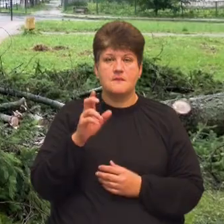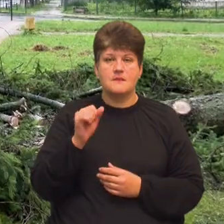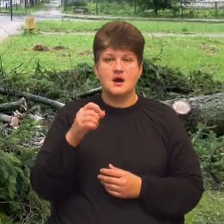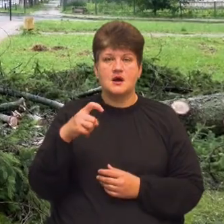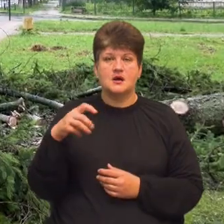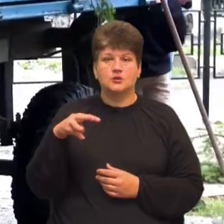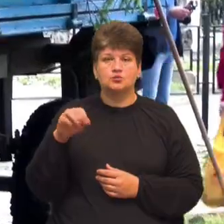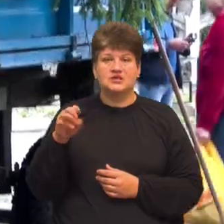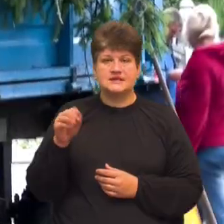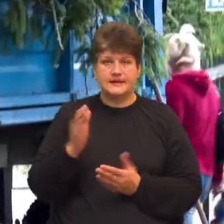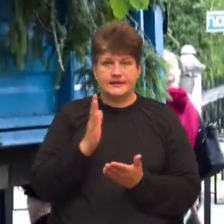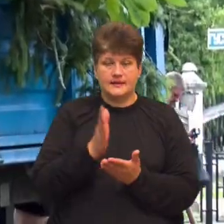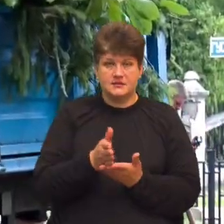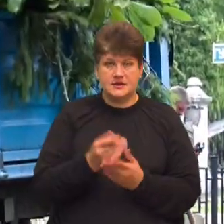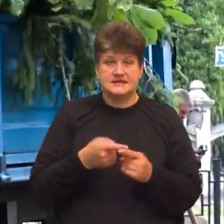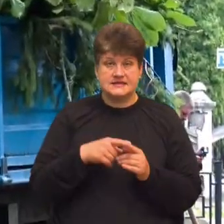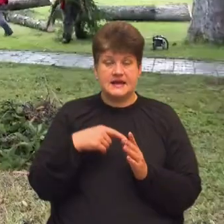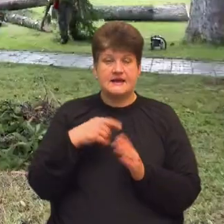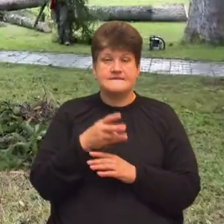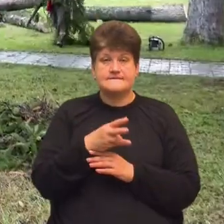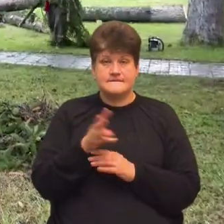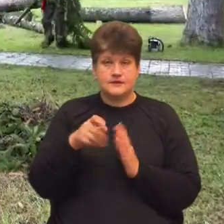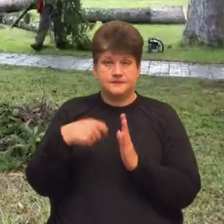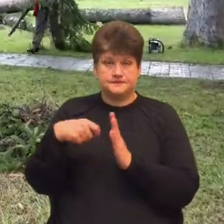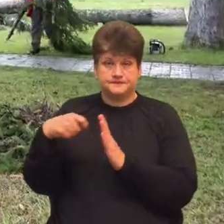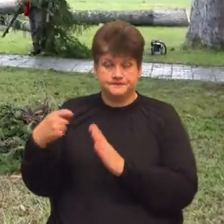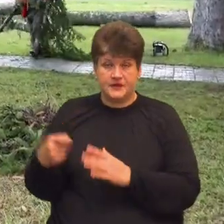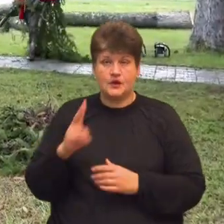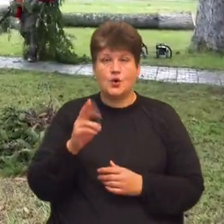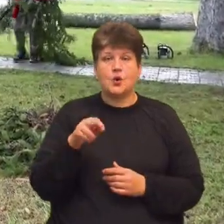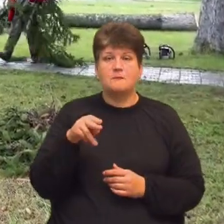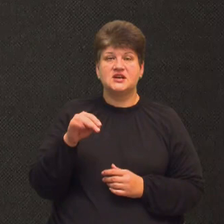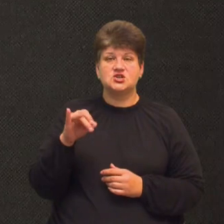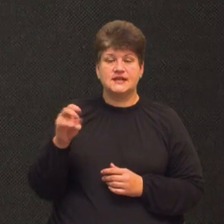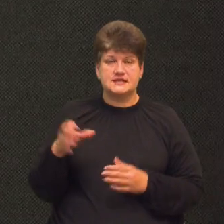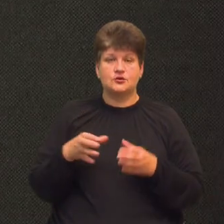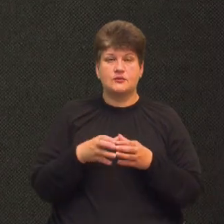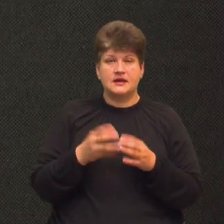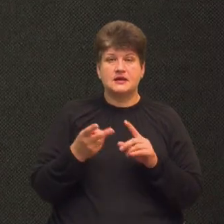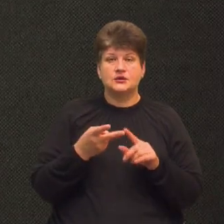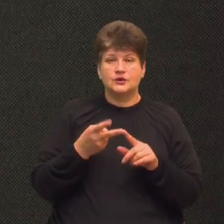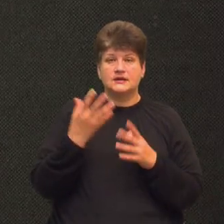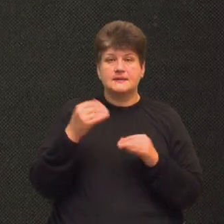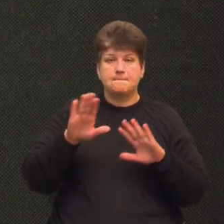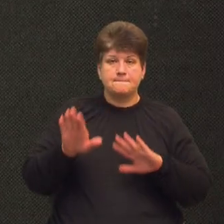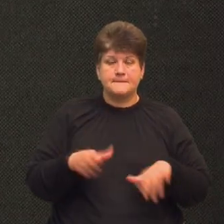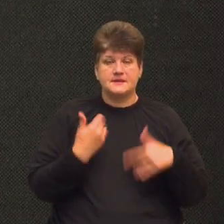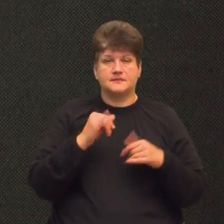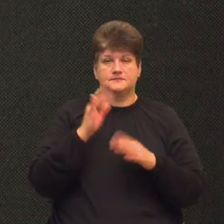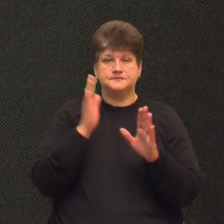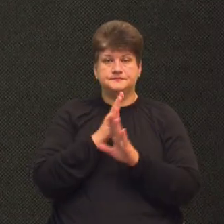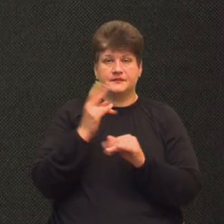Це відео ми відняли у Копаченецькій громаді наступного дня після негоди – 26 липня цього року.